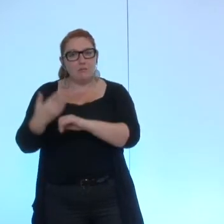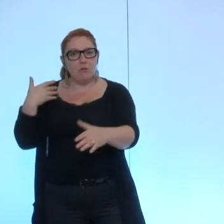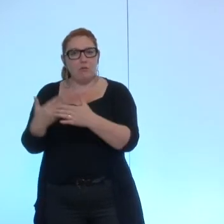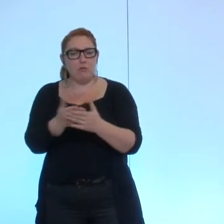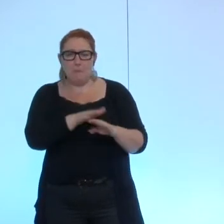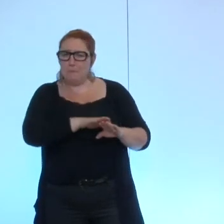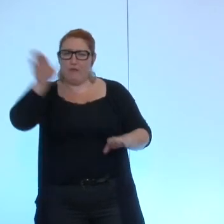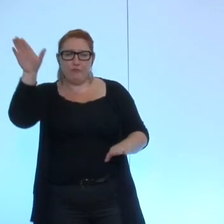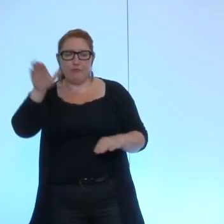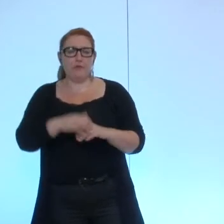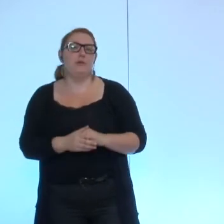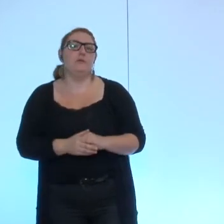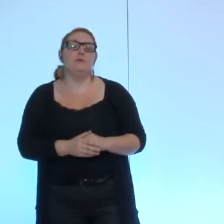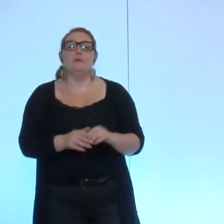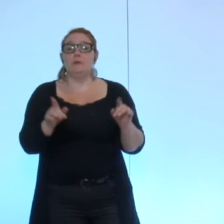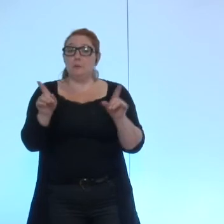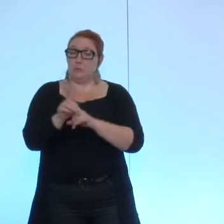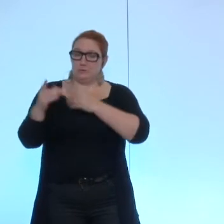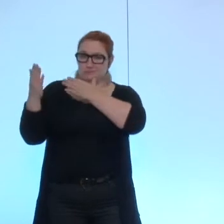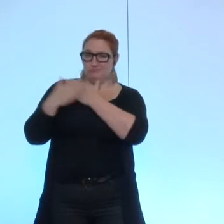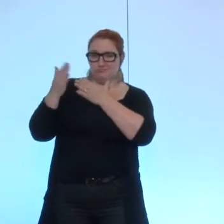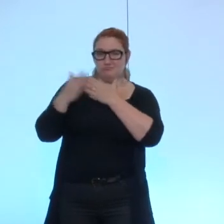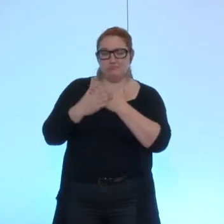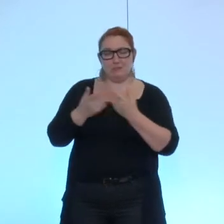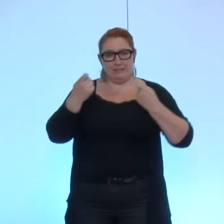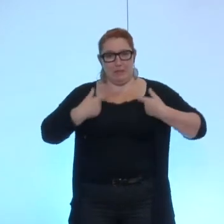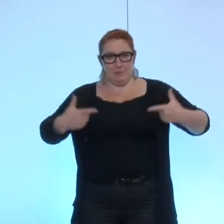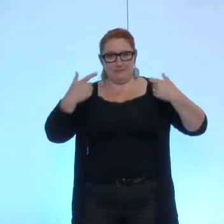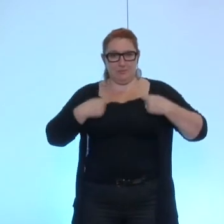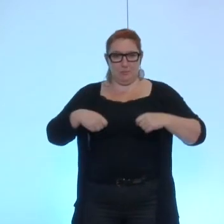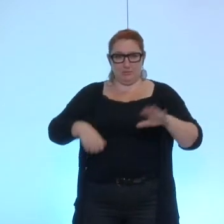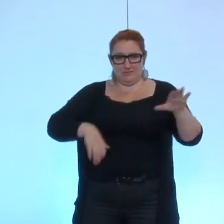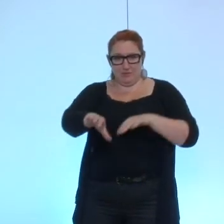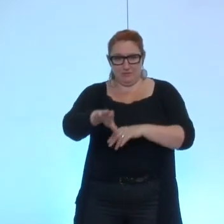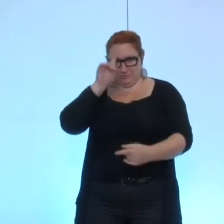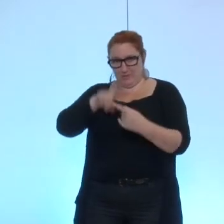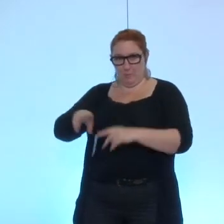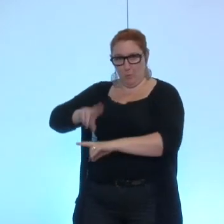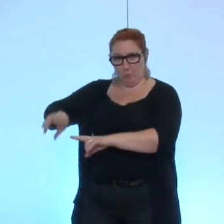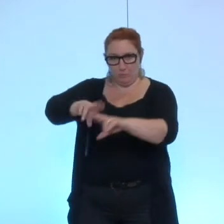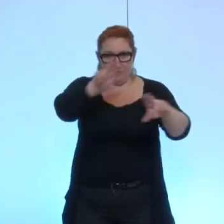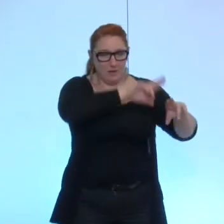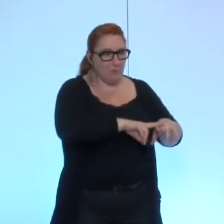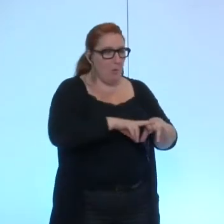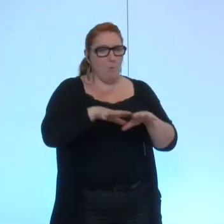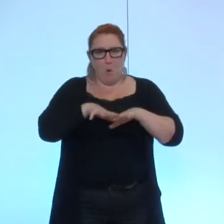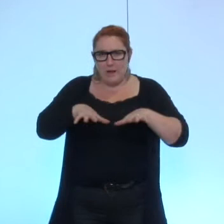elle nous dit aussi qu'en raison de l'augmentation prévisible des dépenses d'investissement liées au renouvellement du réseau